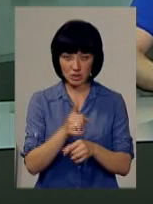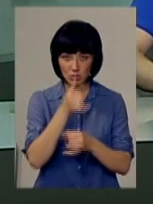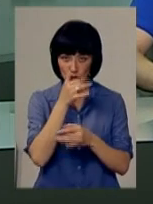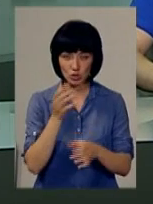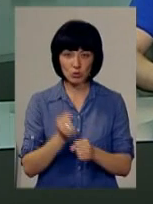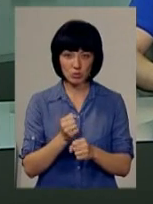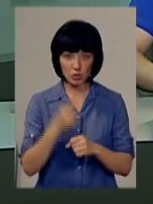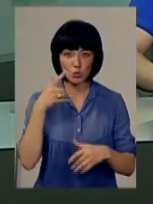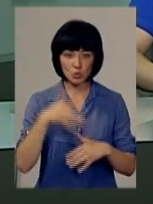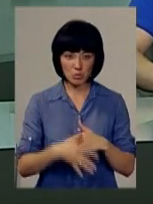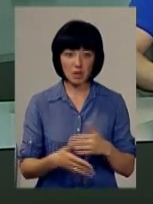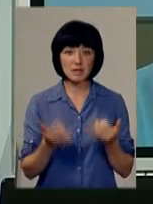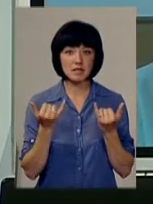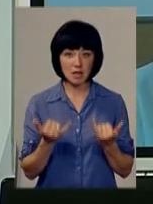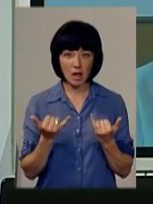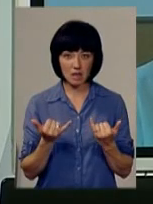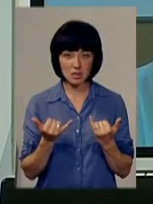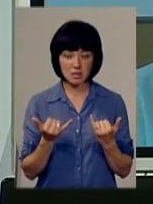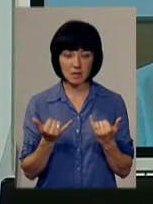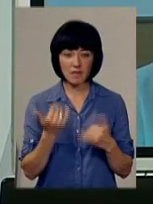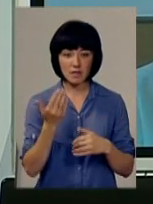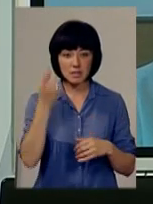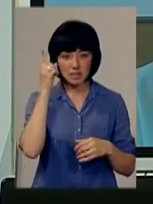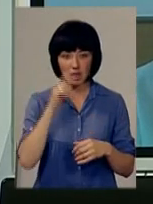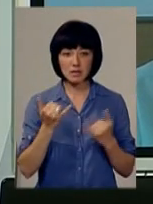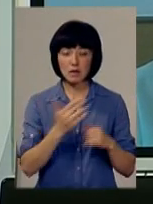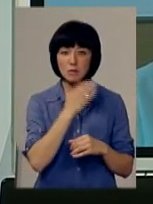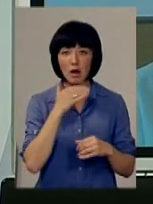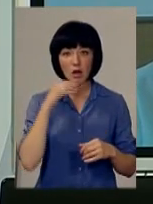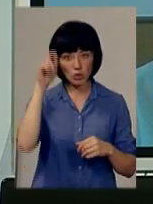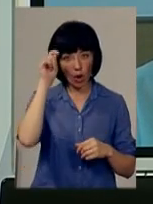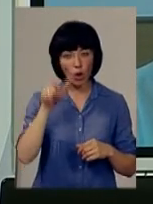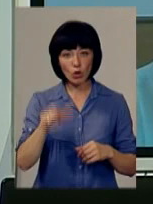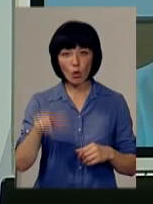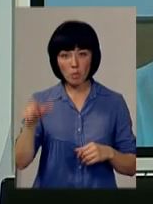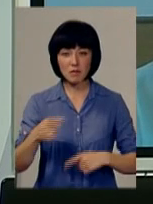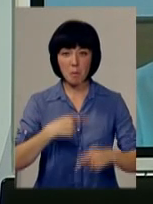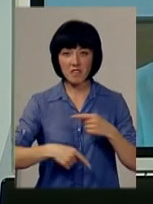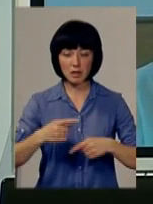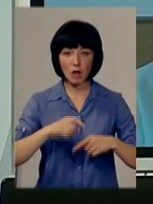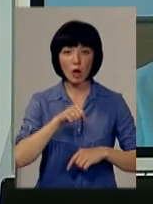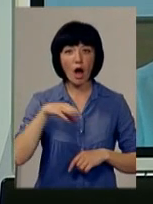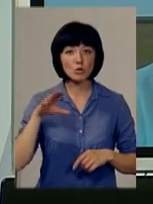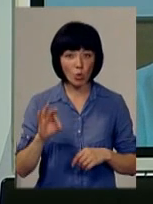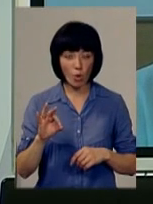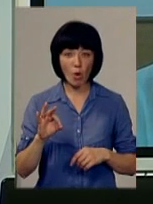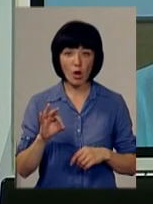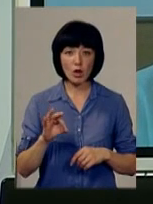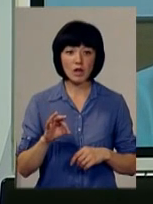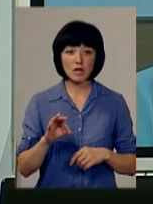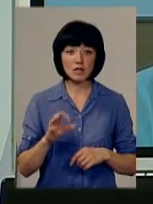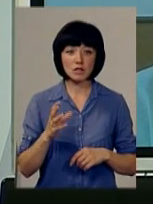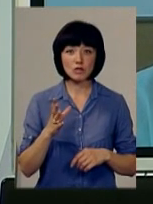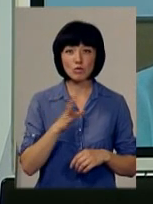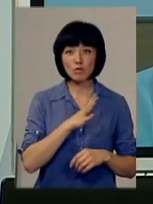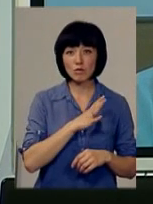зрозуміло. Зараз нова, ви знаєте, що зараз багато хлопців, які повертаються з зони АТО, які чи були